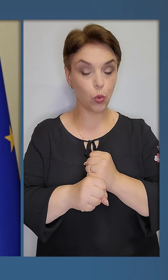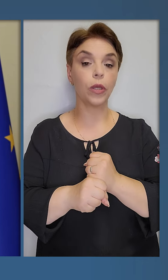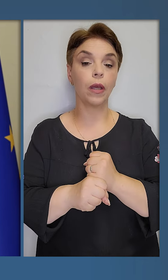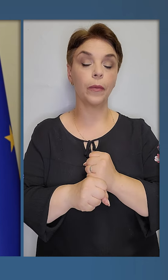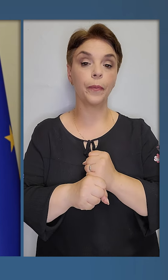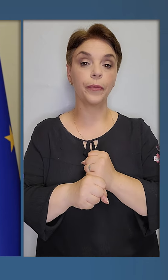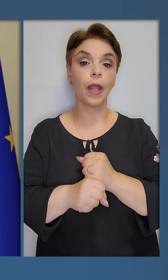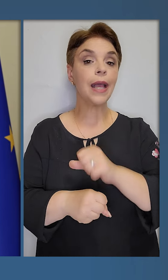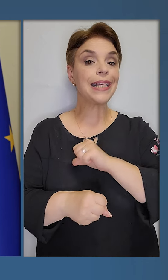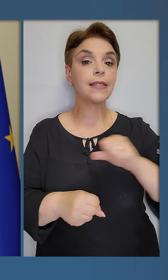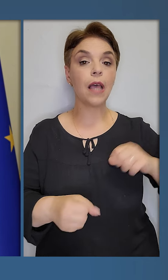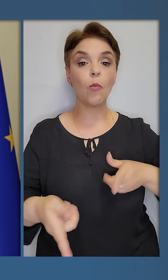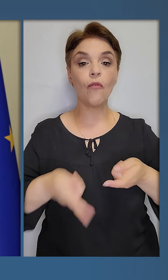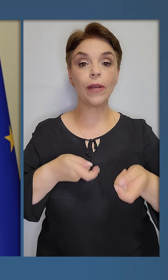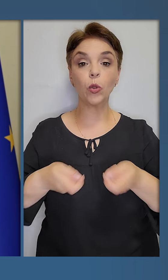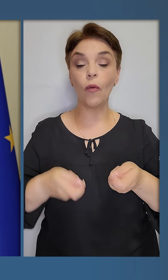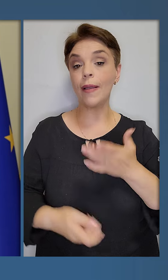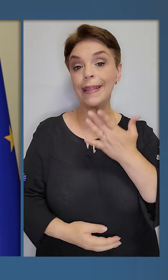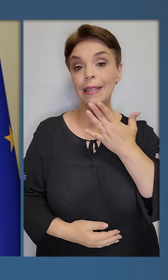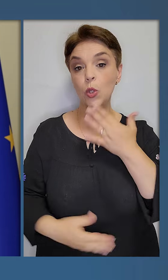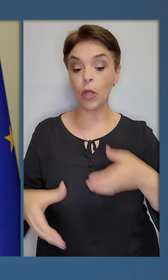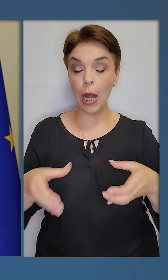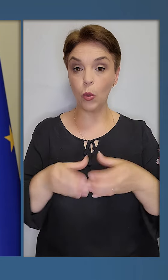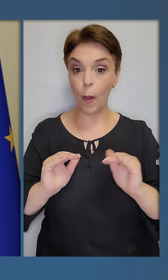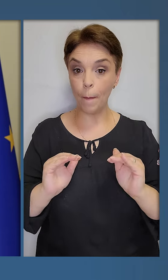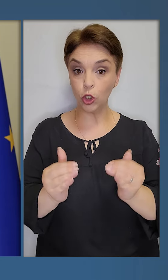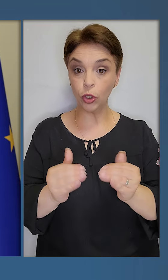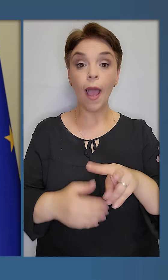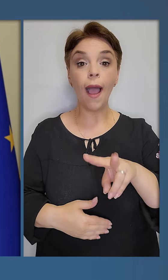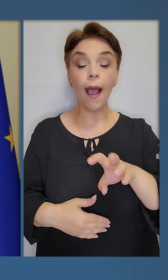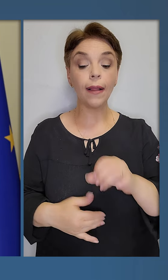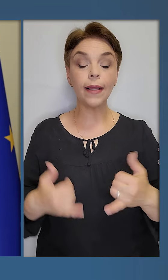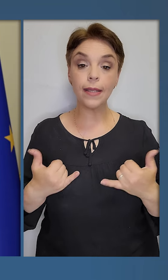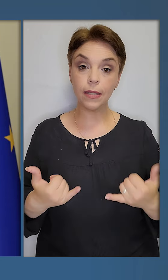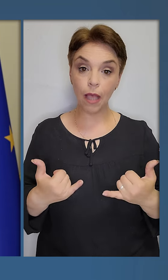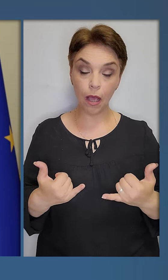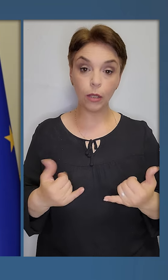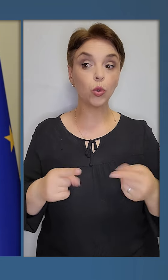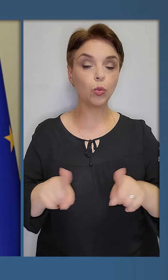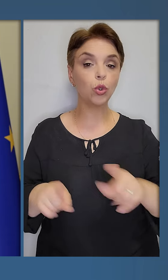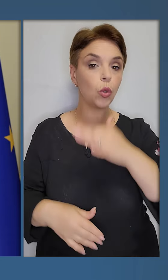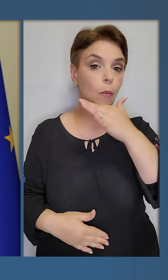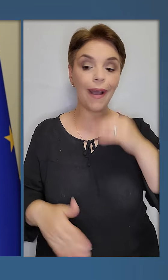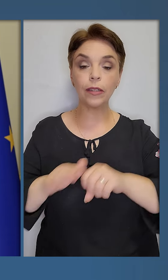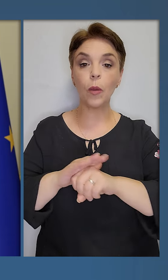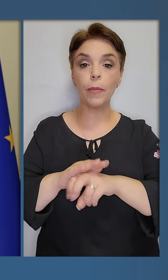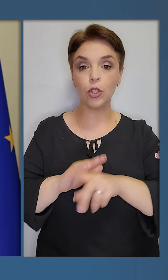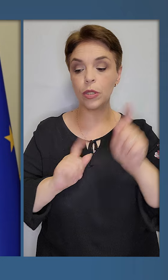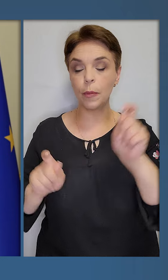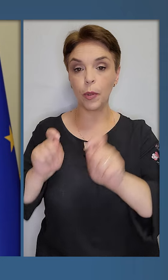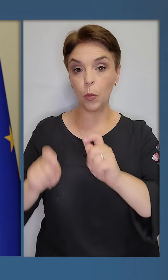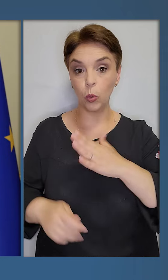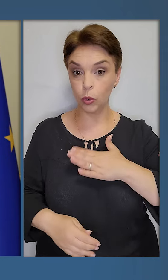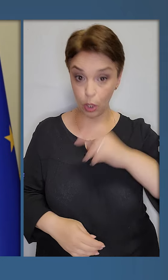самоврядування національної меншини, але зараз, тому що багато біженців